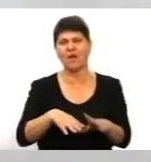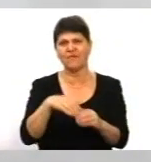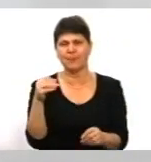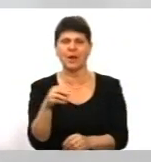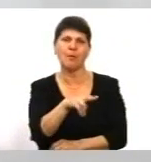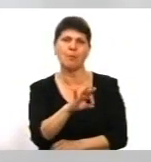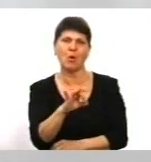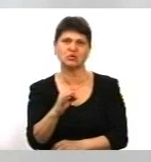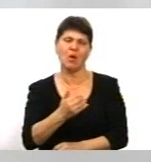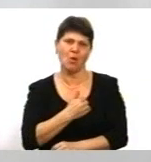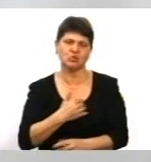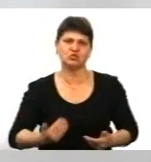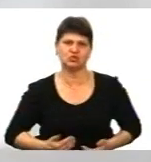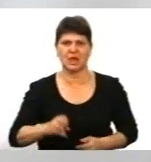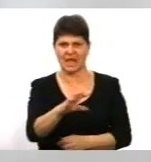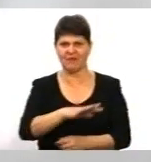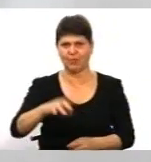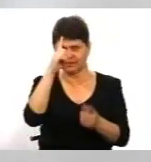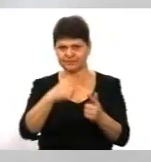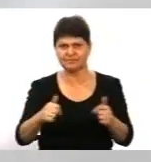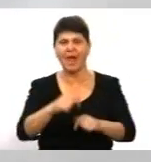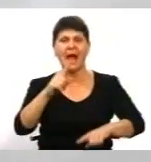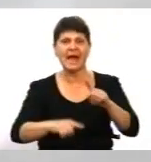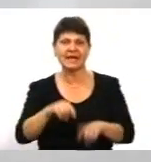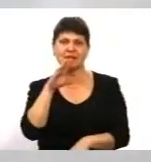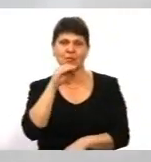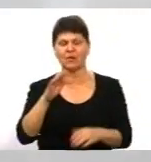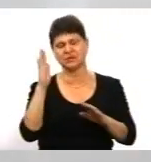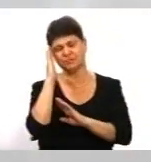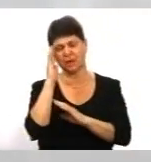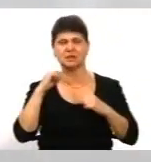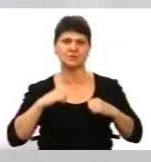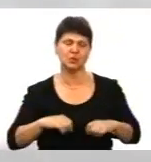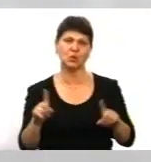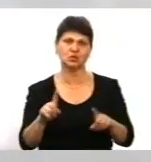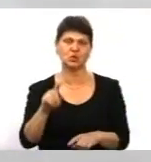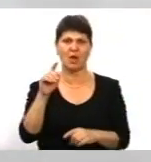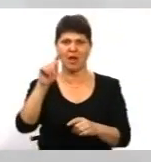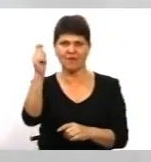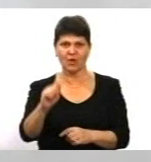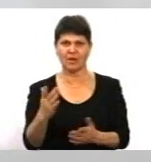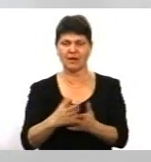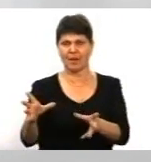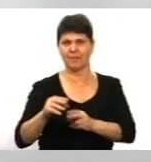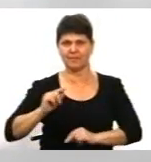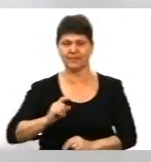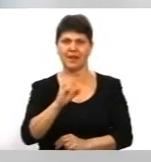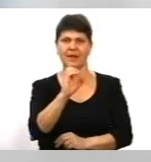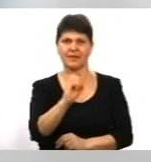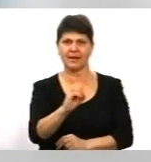жити в європейській країні, говорити рідною мовою і спати спокійно, знаючи, що в нас надійні партнери ЄС та НАТО.